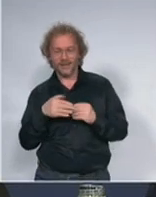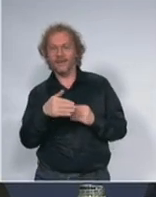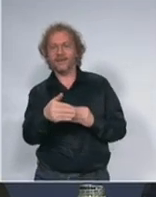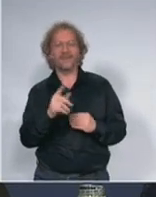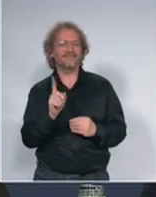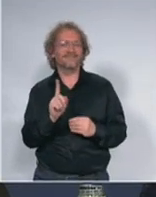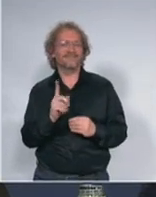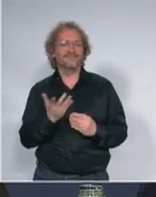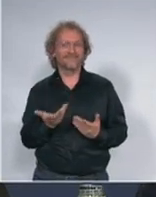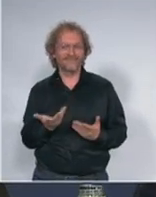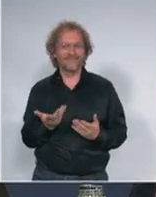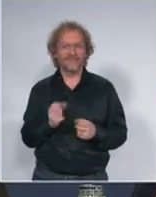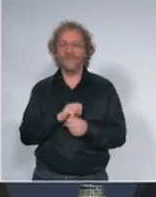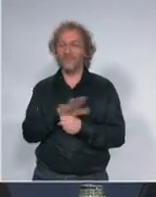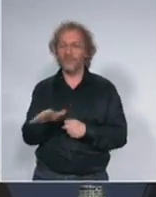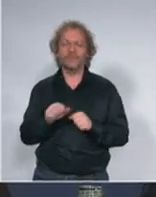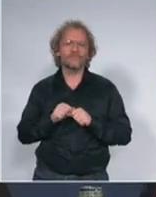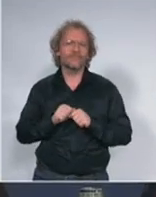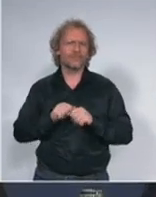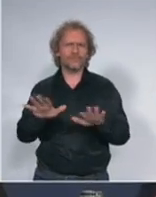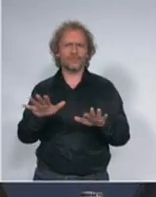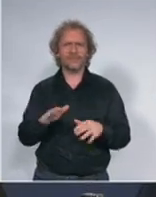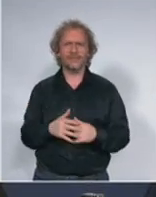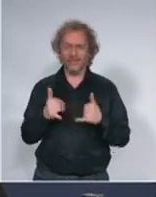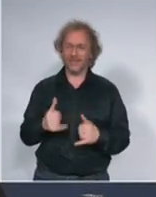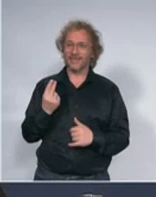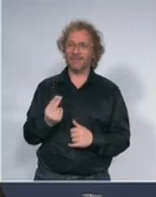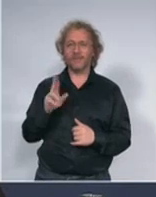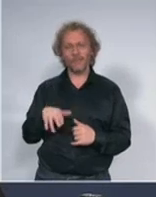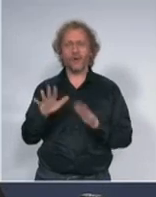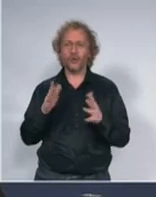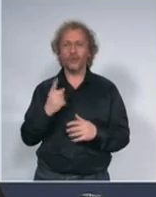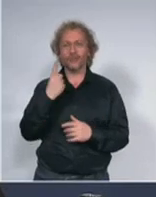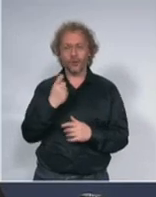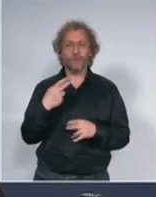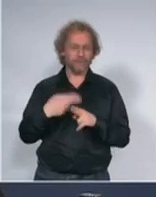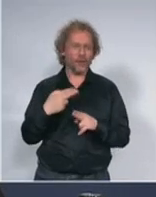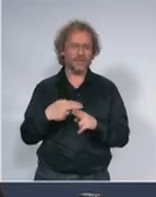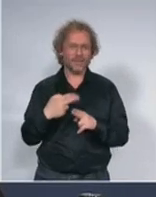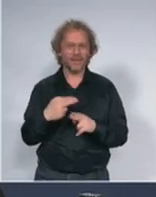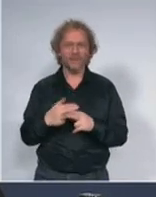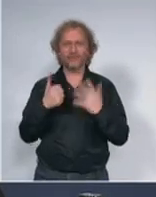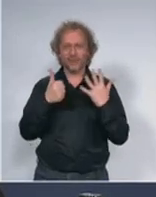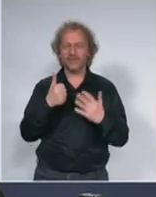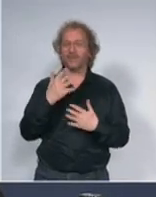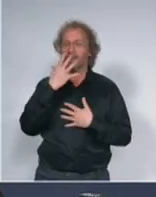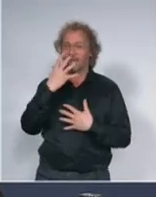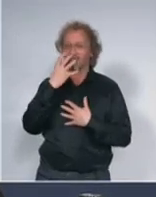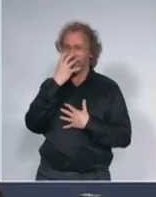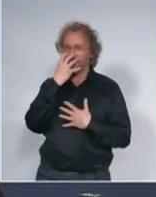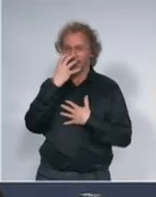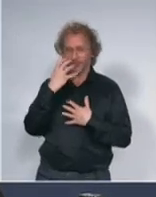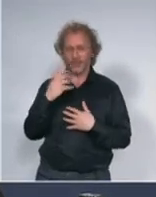u ovom trenutku Srbije ima oko 100 bolelih kao što ste čuli i od toga šest na respiratoru svaki bolesnik